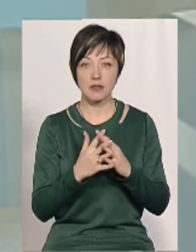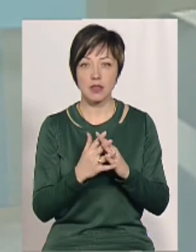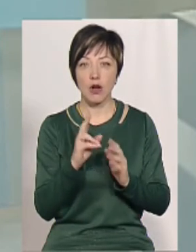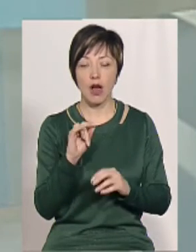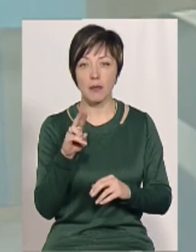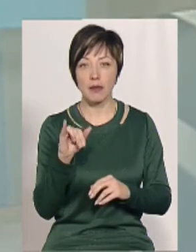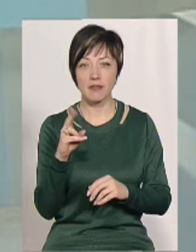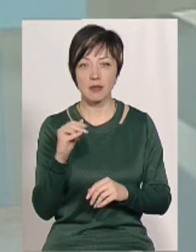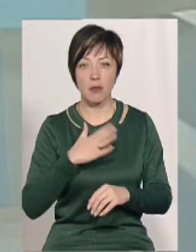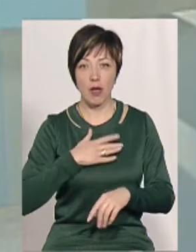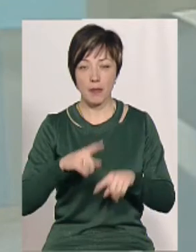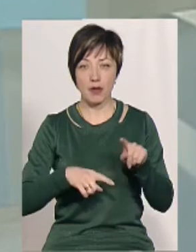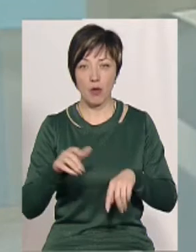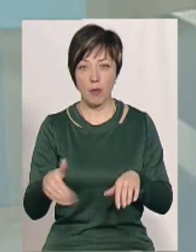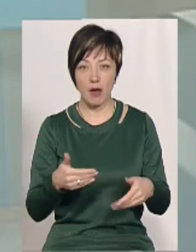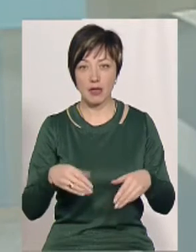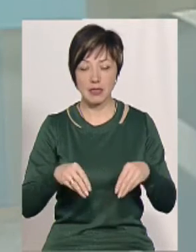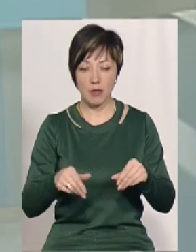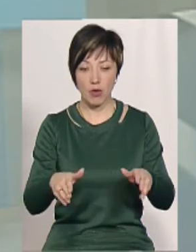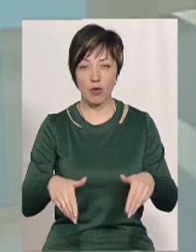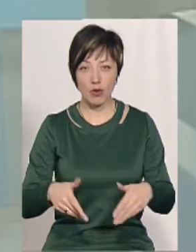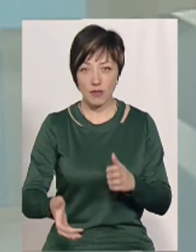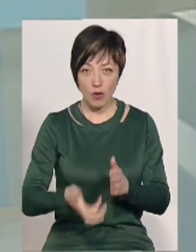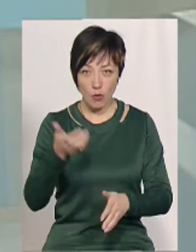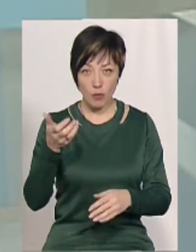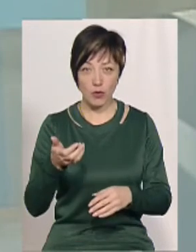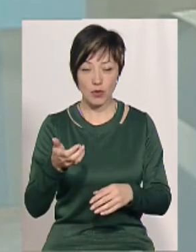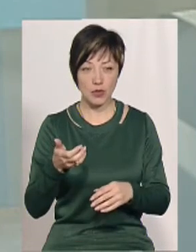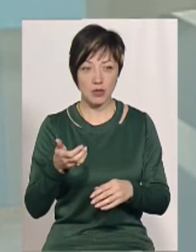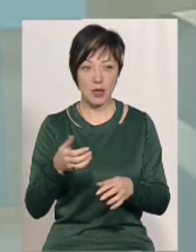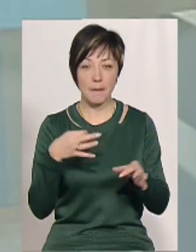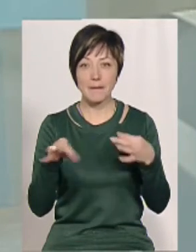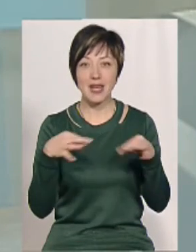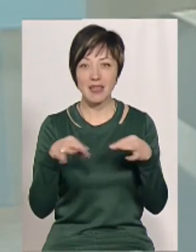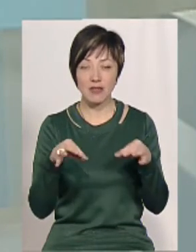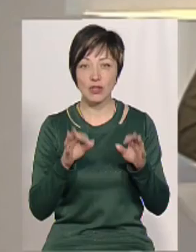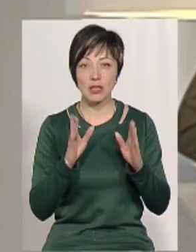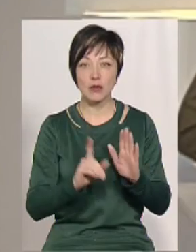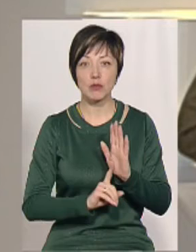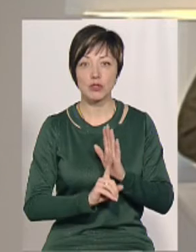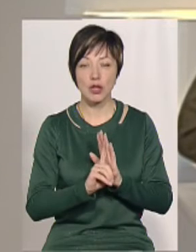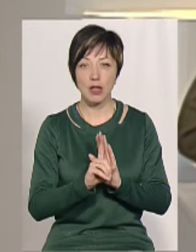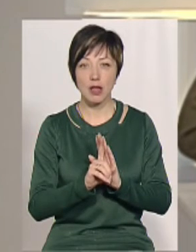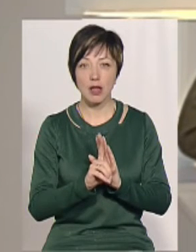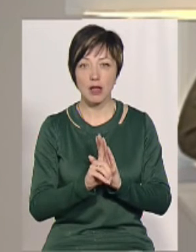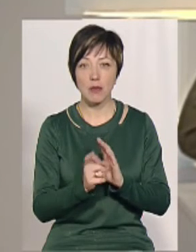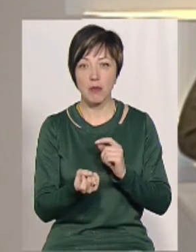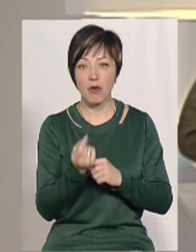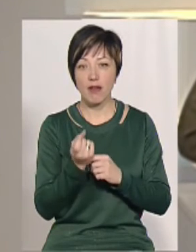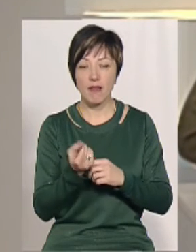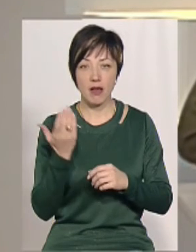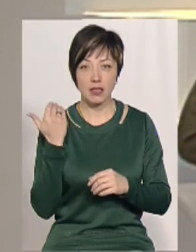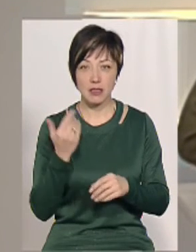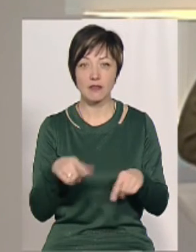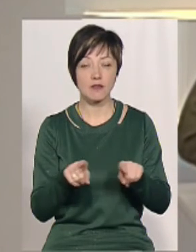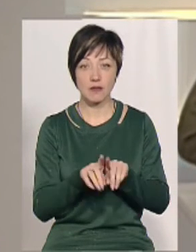моя батьківщина, там купаю землю, город, і вже викопую ту ж плівку, яка тільки почала десь появлятися,